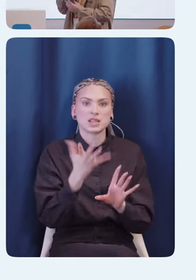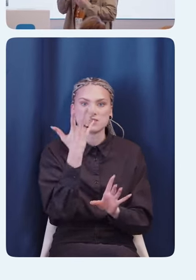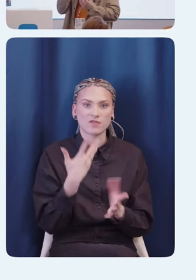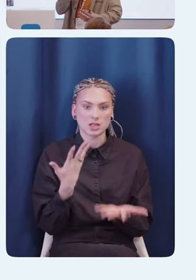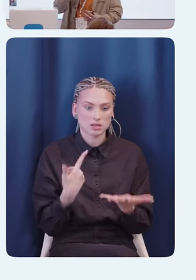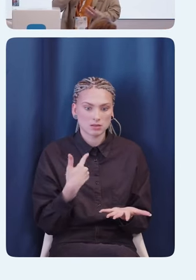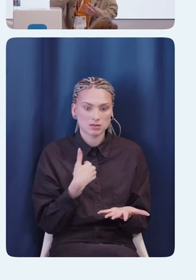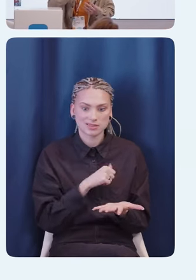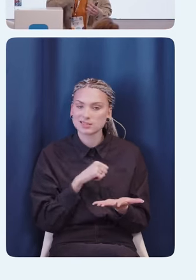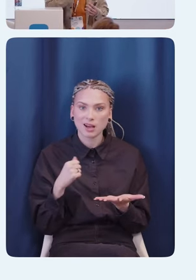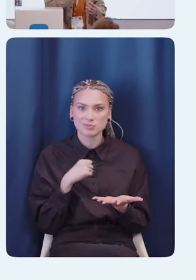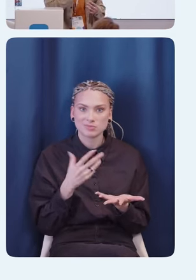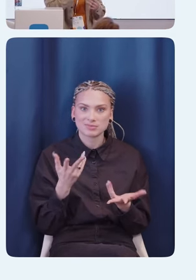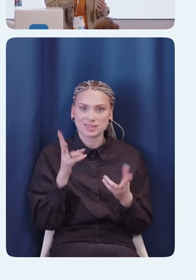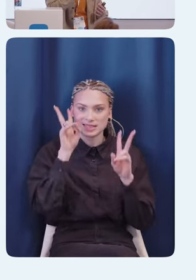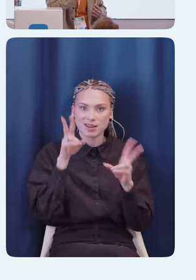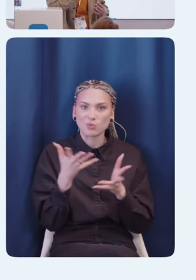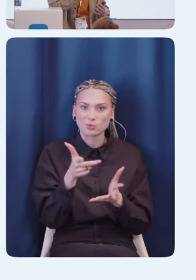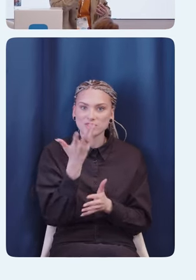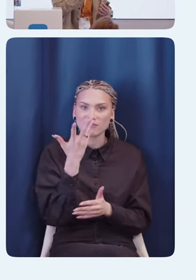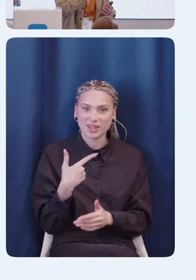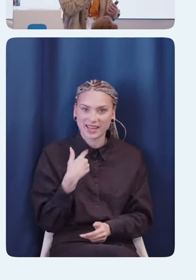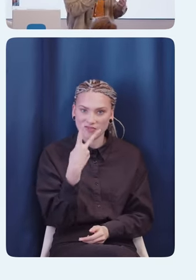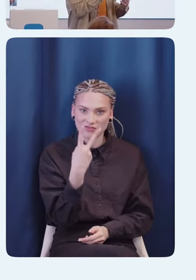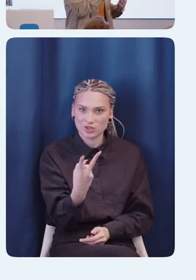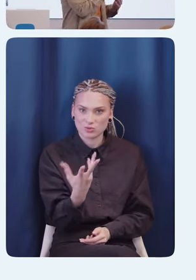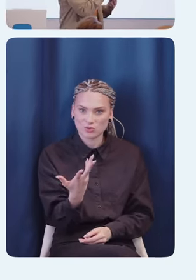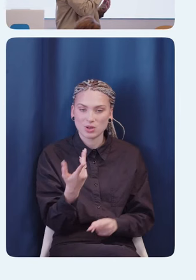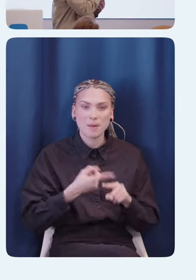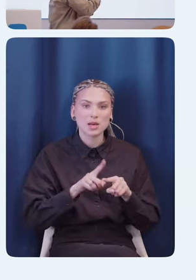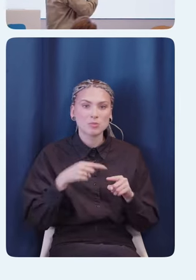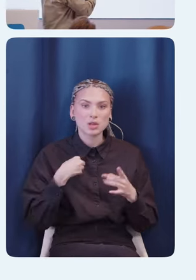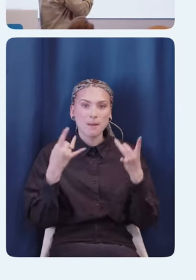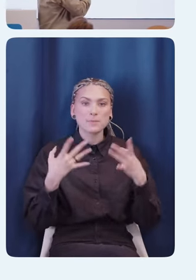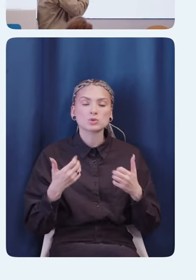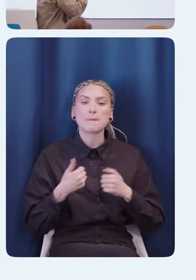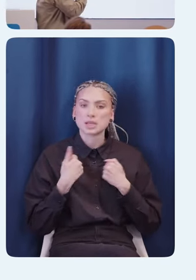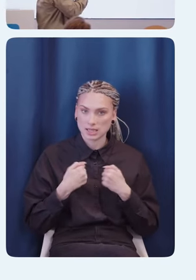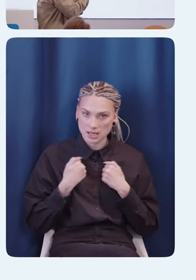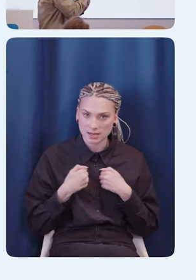если я даже сам, например, не могу объяснить, какой цвет я вижу. Поэтому я просто постарался